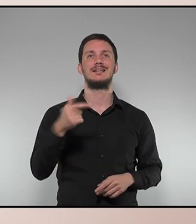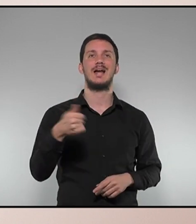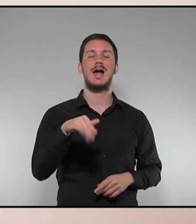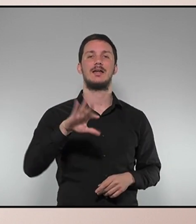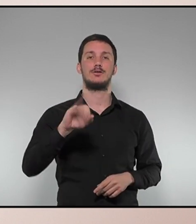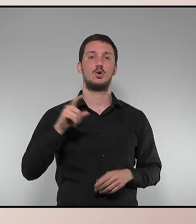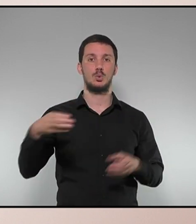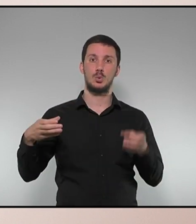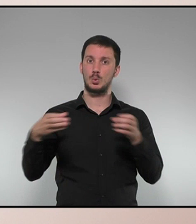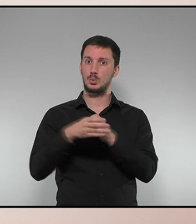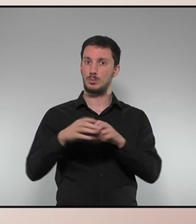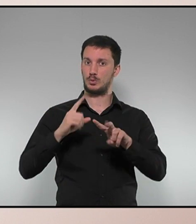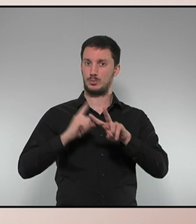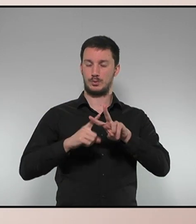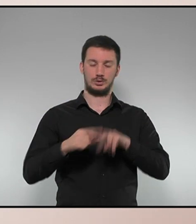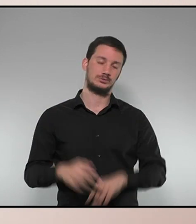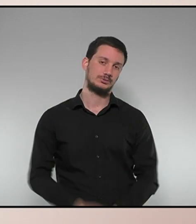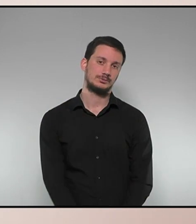-Concicau del grup parlamentari Vox.